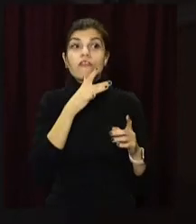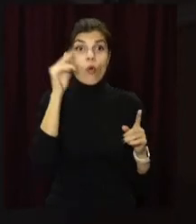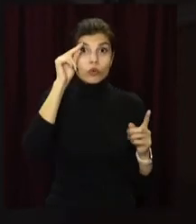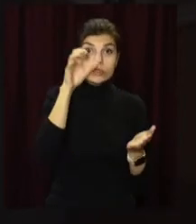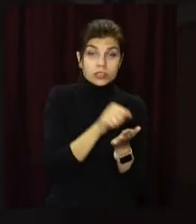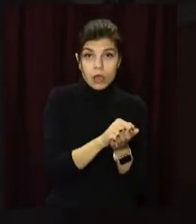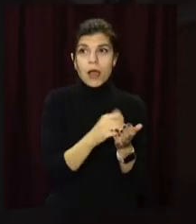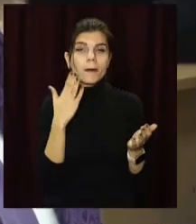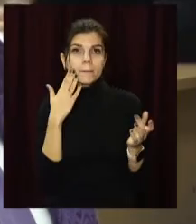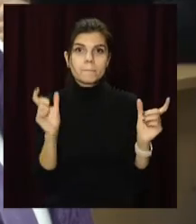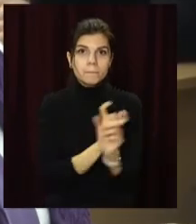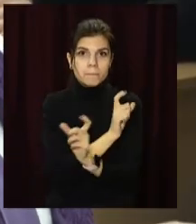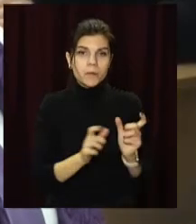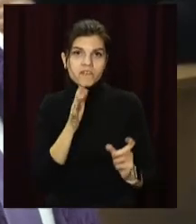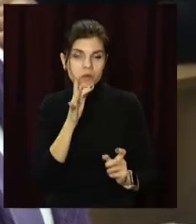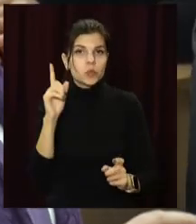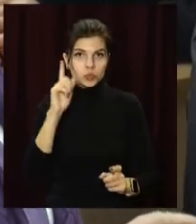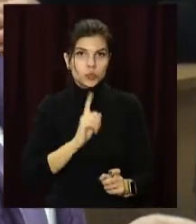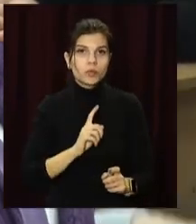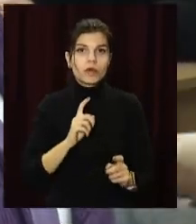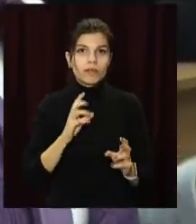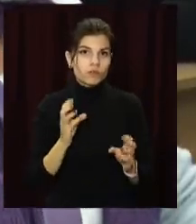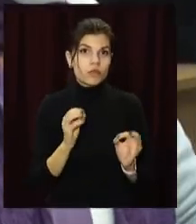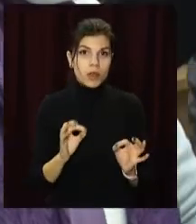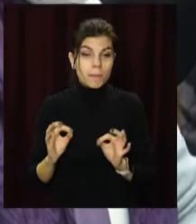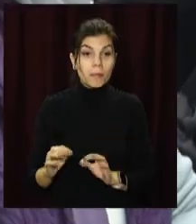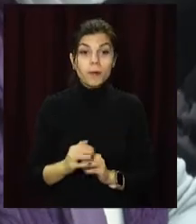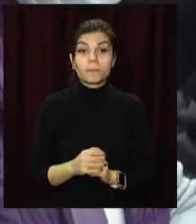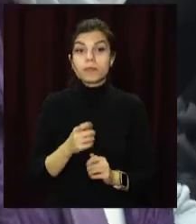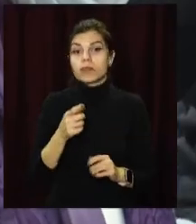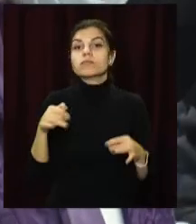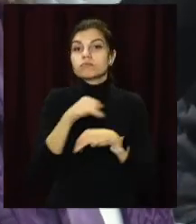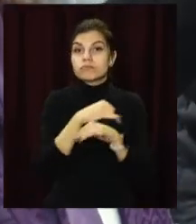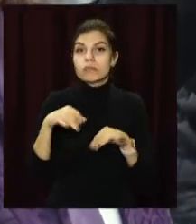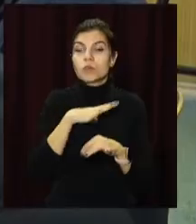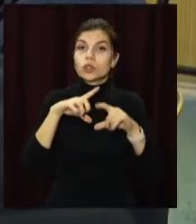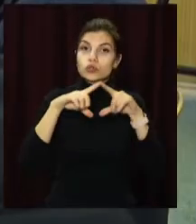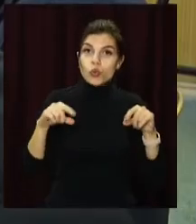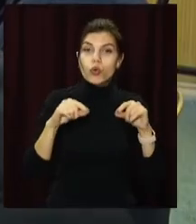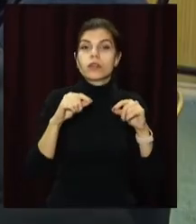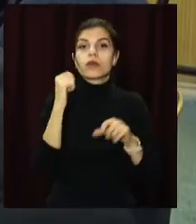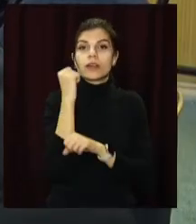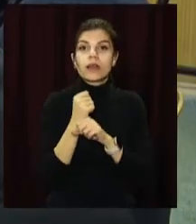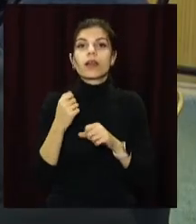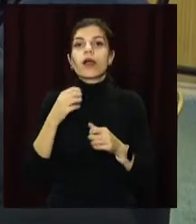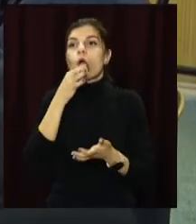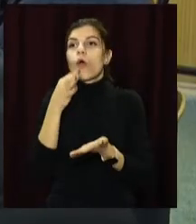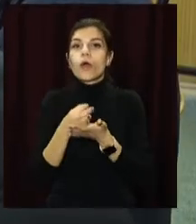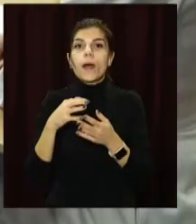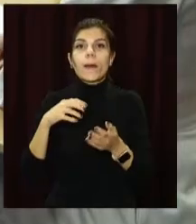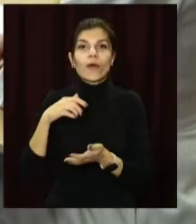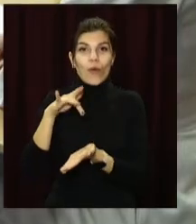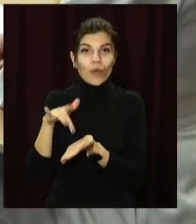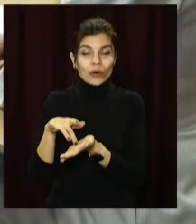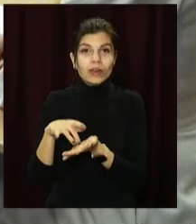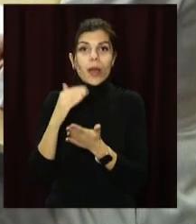всіх здобувачів освіти. На робочій нараді плани реконструкції обговорили представники адміністрації школи, підрядники, керівництво міста та технічні